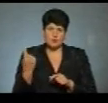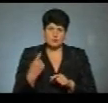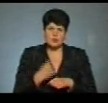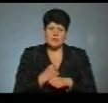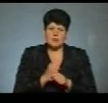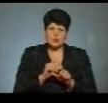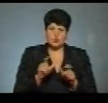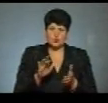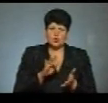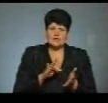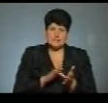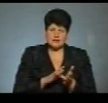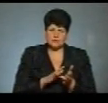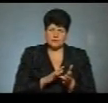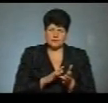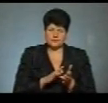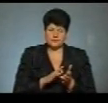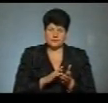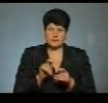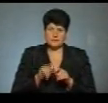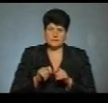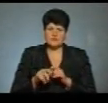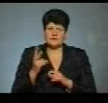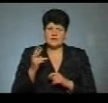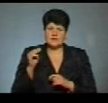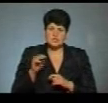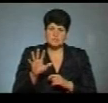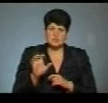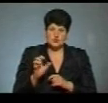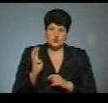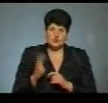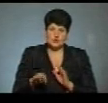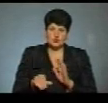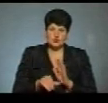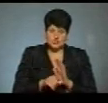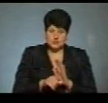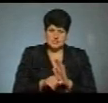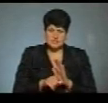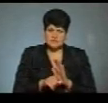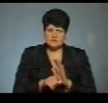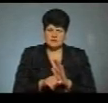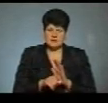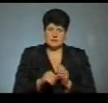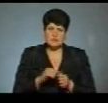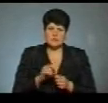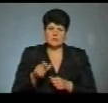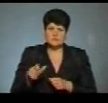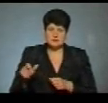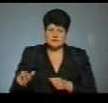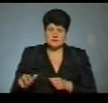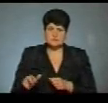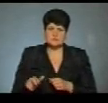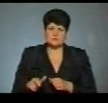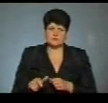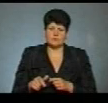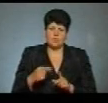лабораторного центру досліджено 2546 біоматеріалів від осіб з позитивним